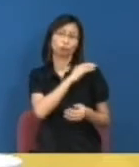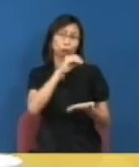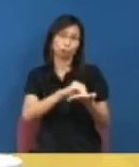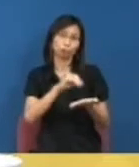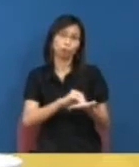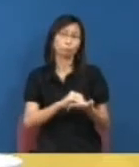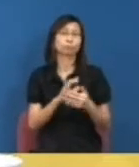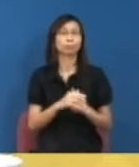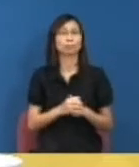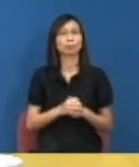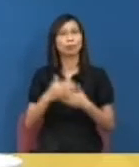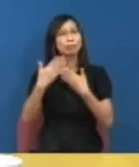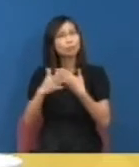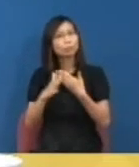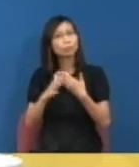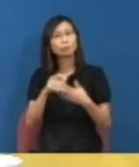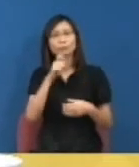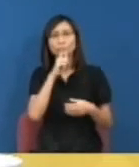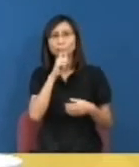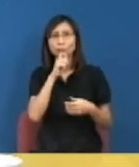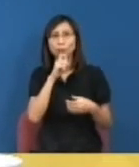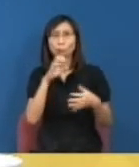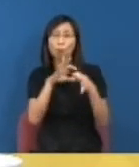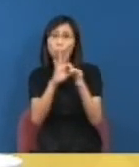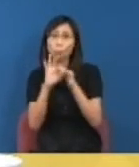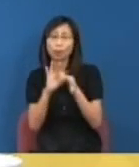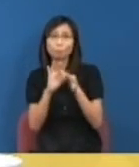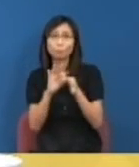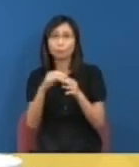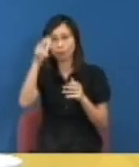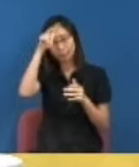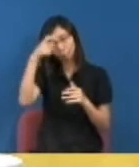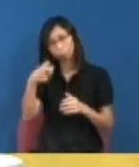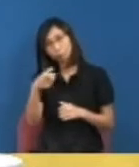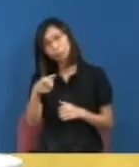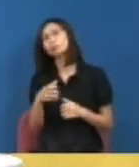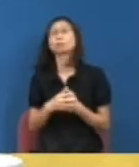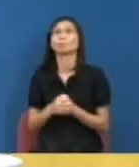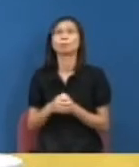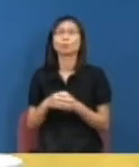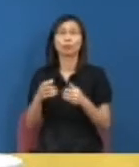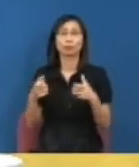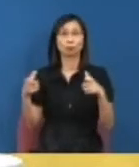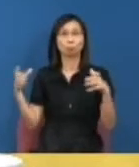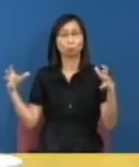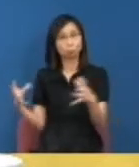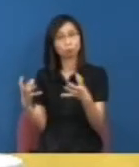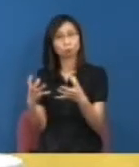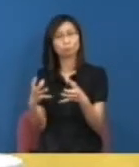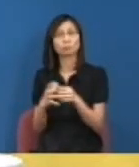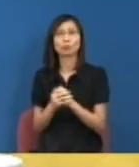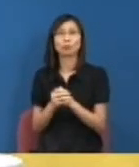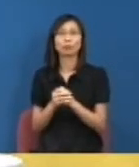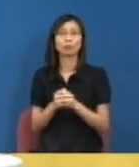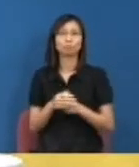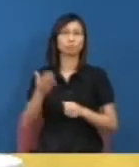機構另外一些可能涉及更加即是學術機構即是學術或甚至是學術機構甚一個是一